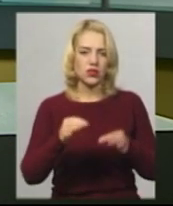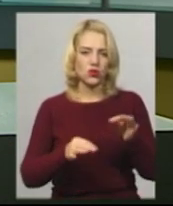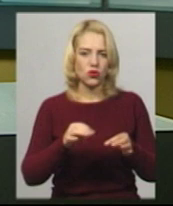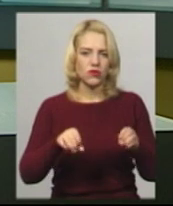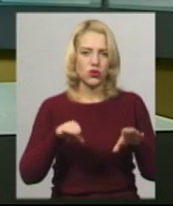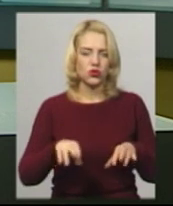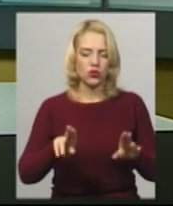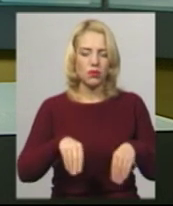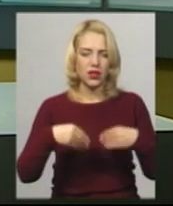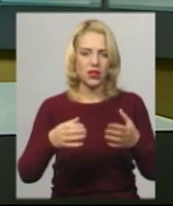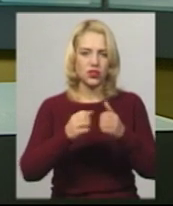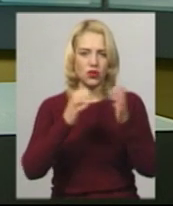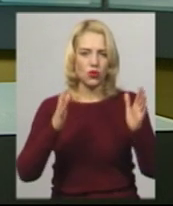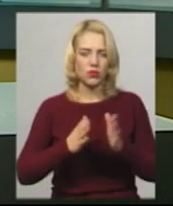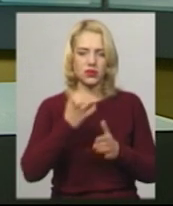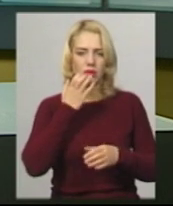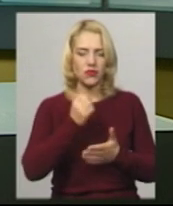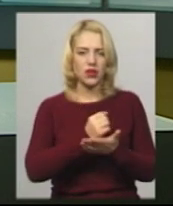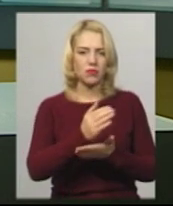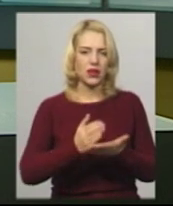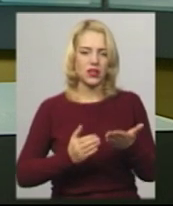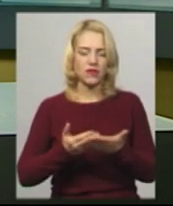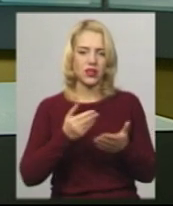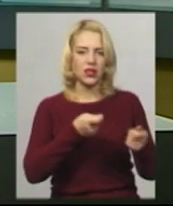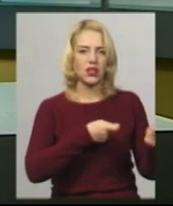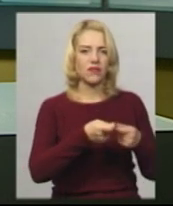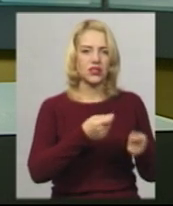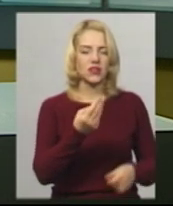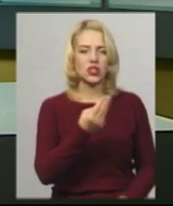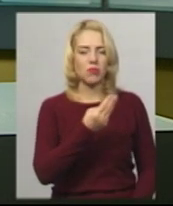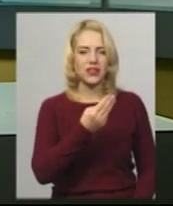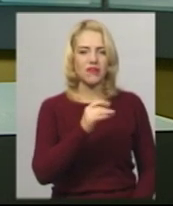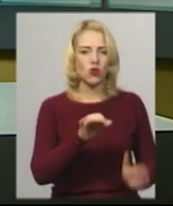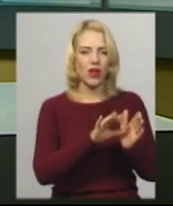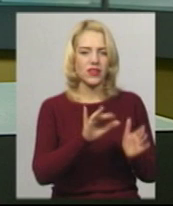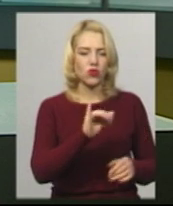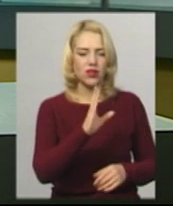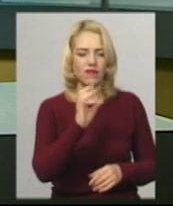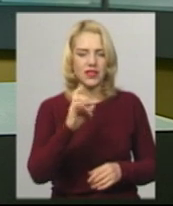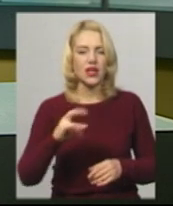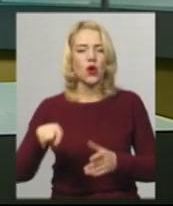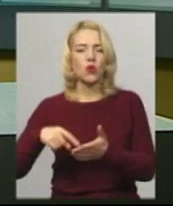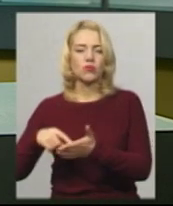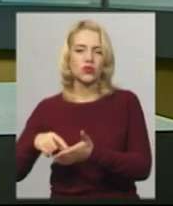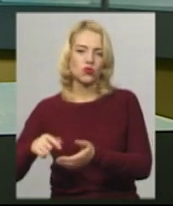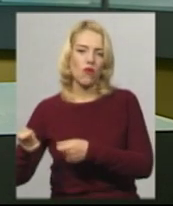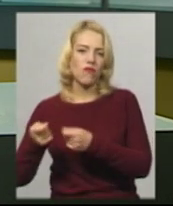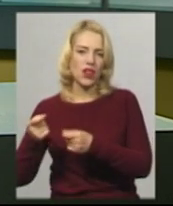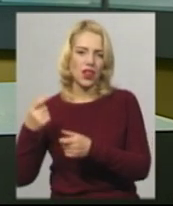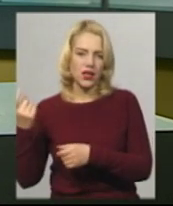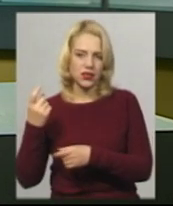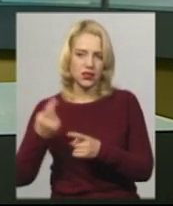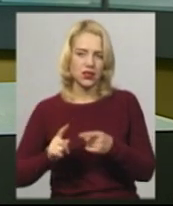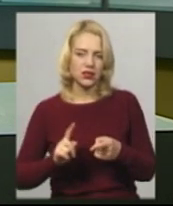передачі комплексу теплових мереж від керівництва Шепетівки «Енергоінвест» у комунальну власність. Нагадаю, вчора, 10 жовтня,